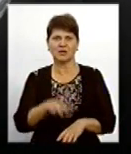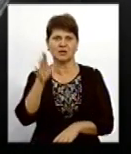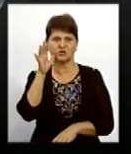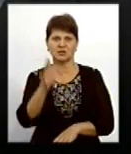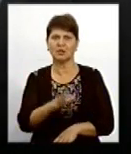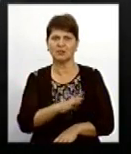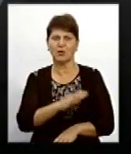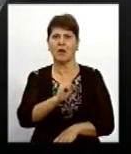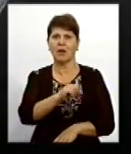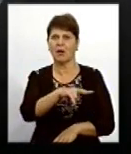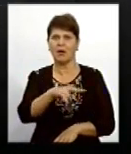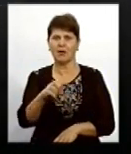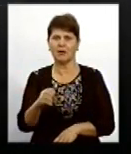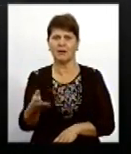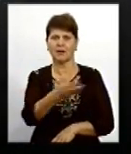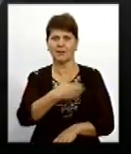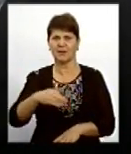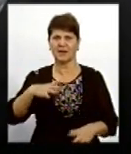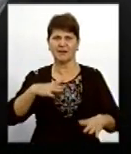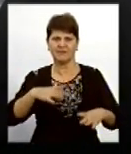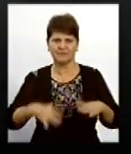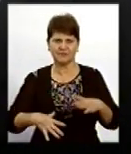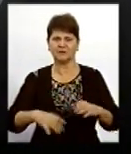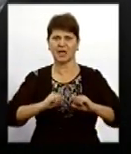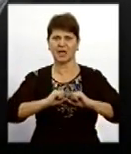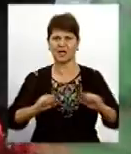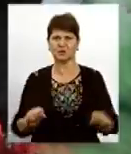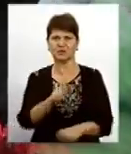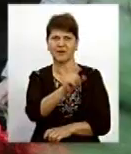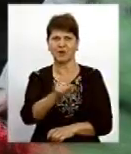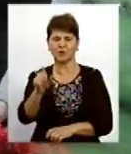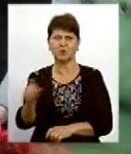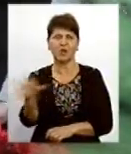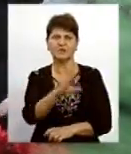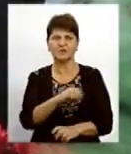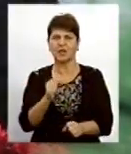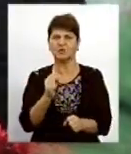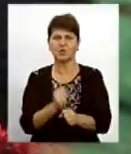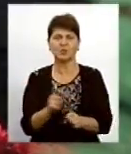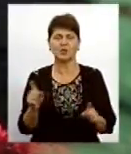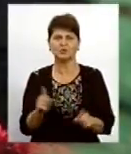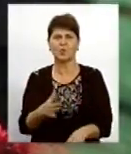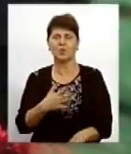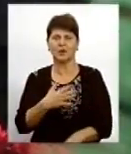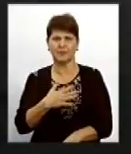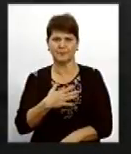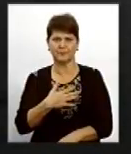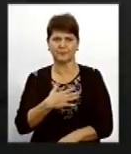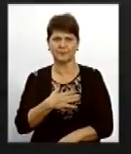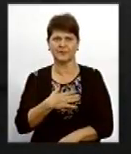ми все ж таки вистояли, геройство проявили наші люди всі. Все зробили, щоб наші